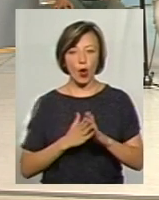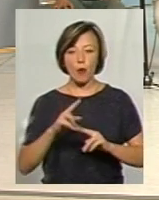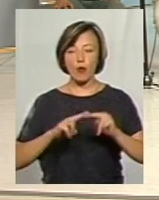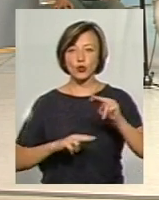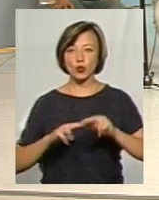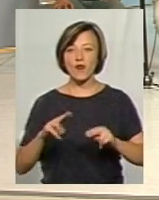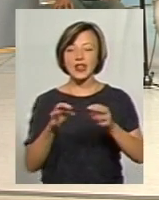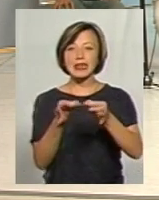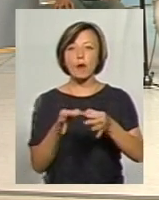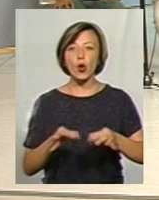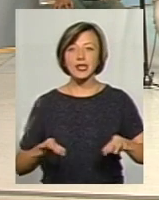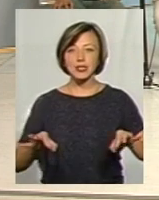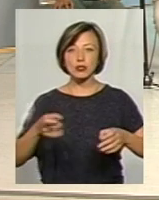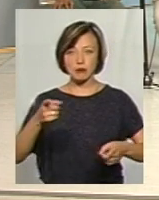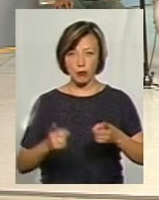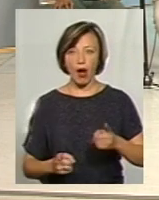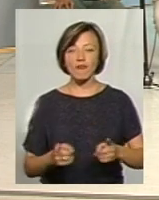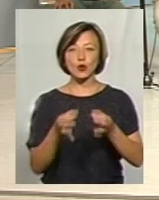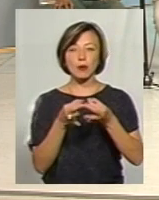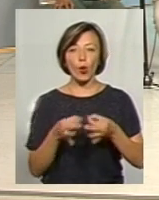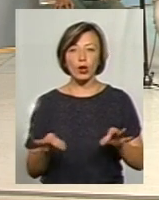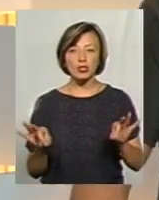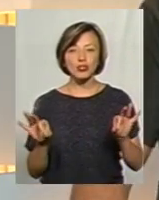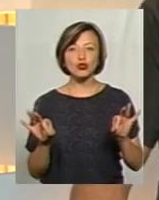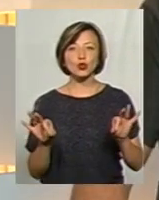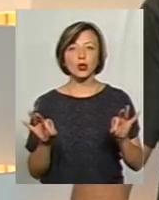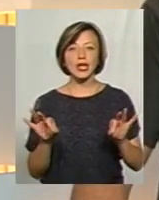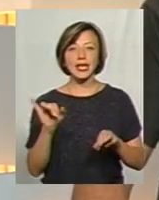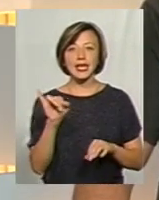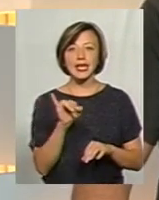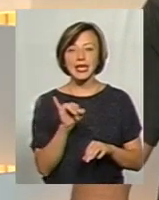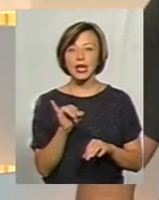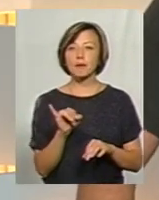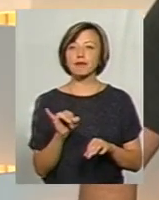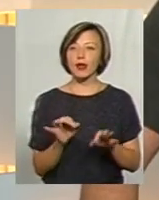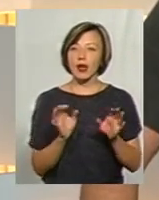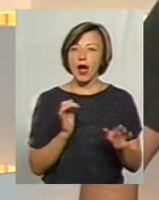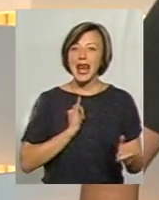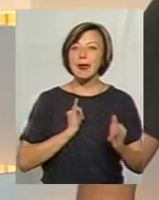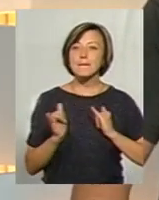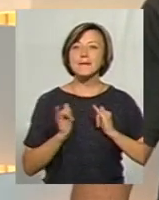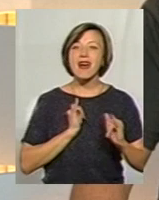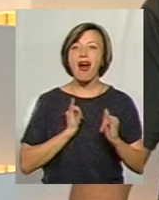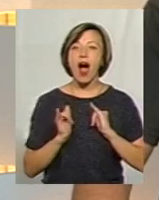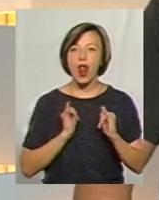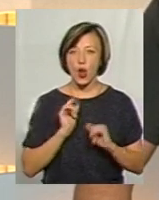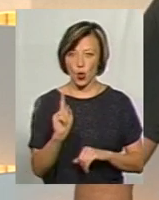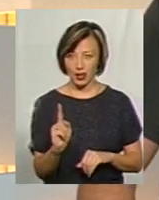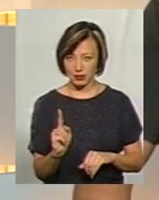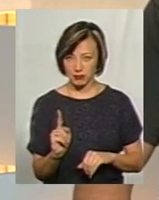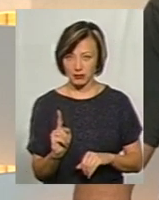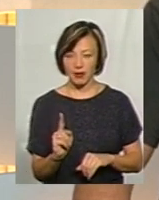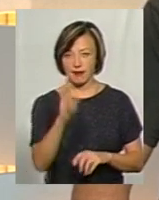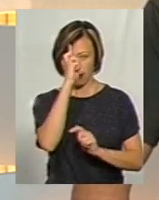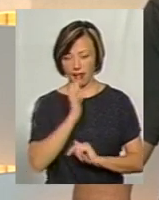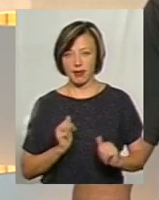демократичної, справжньої демократичної і саме ліберальної, хоча Іван Леонтьович проти, саме ліберальної